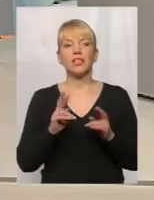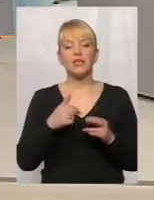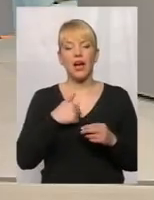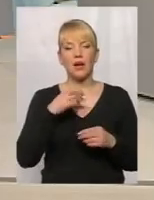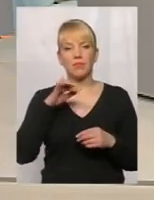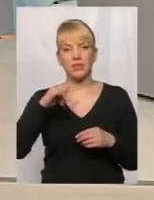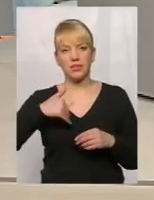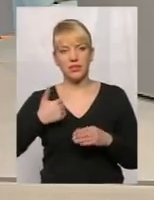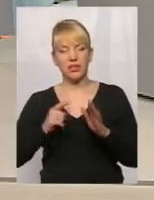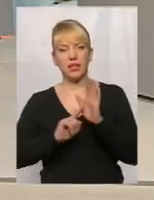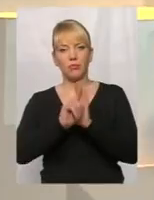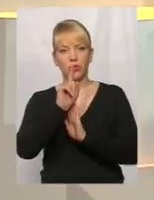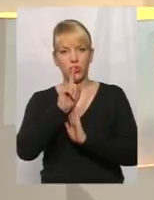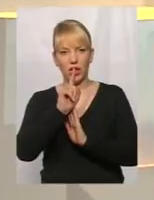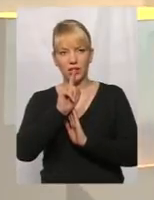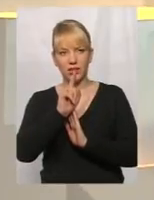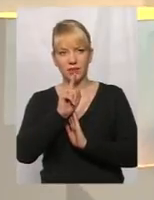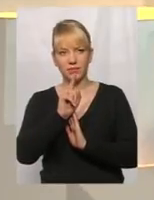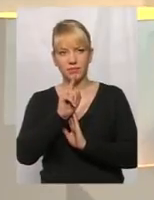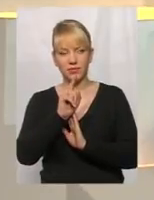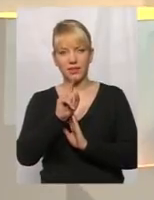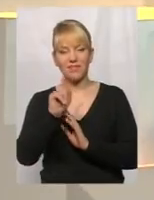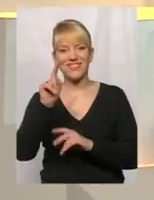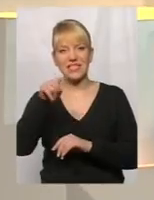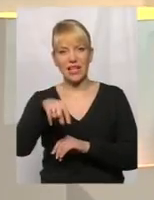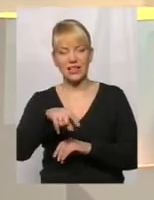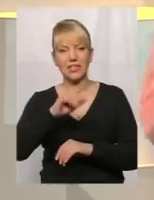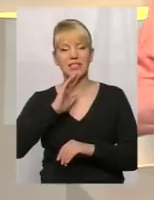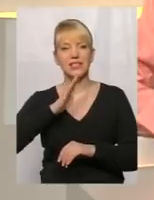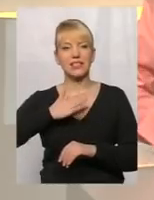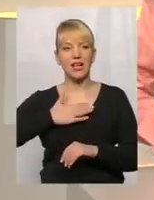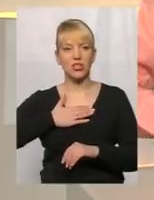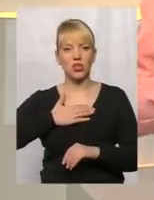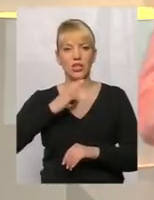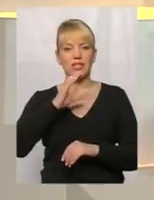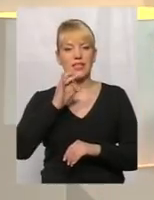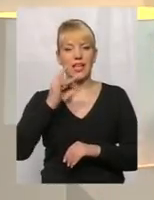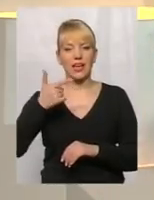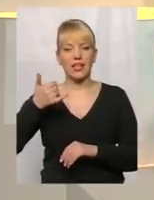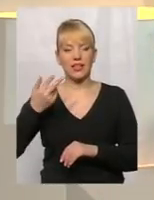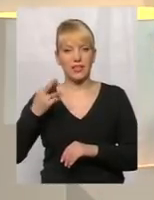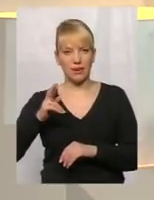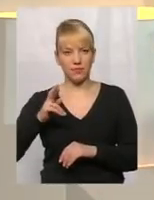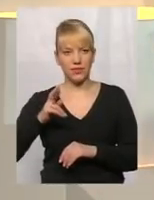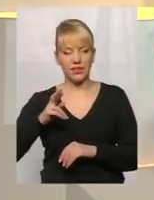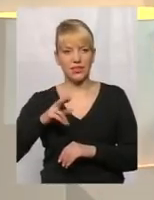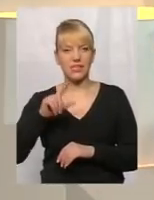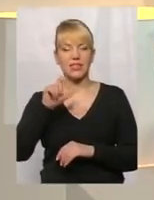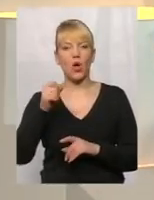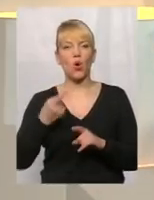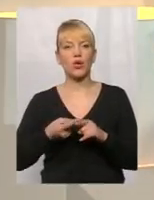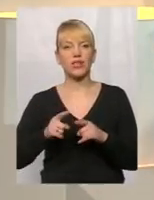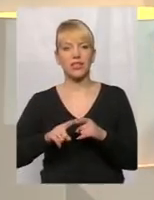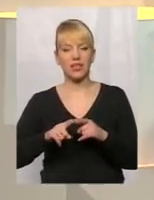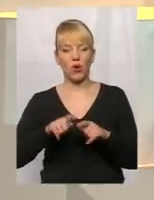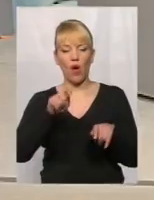хотіла розпочати все-таки з нашого пана Сергія, з того